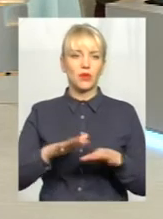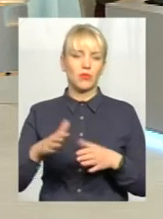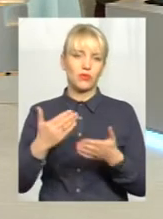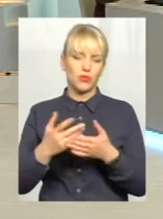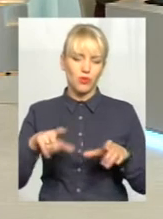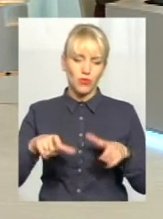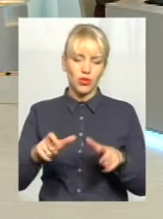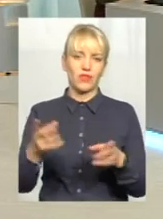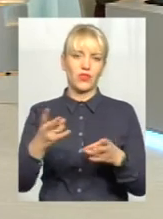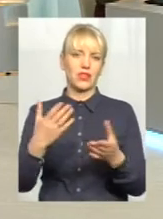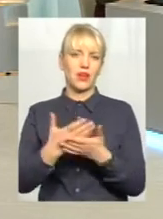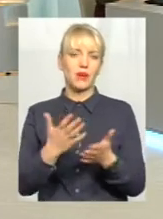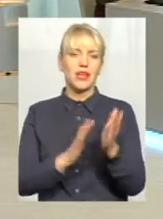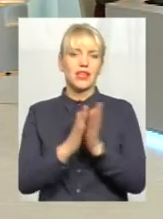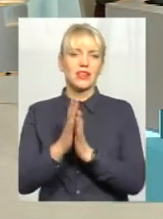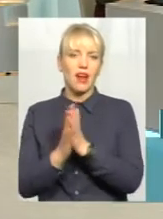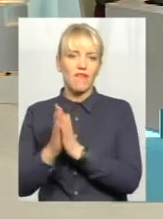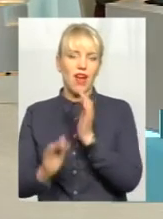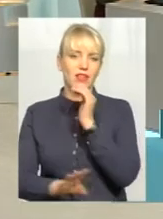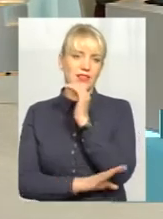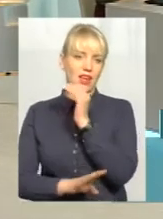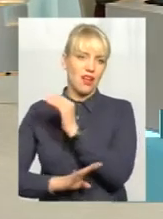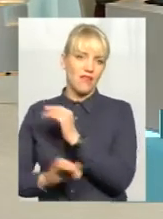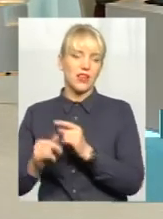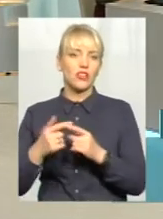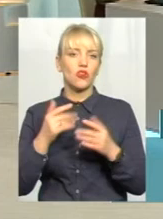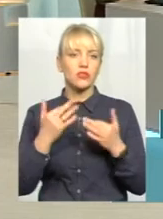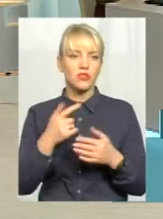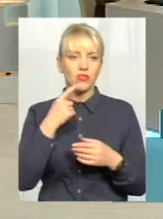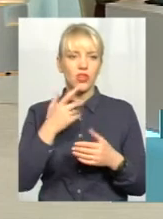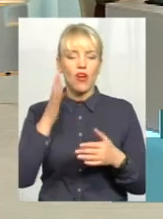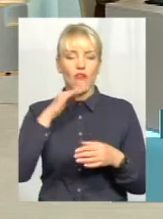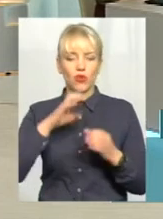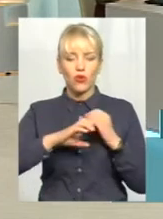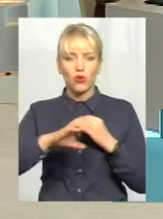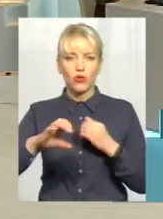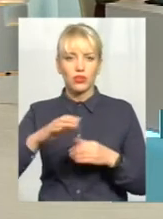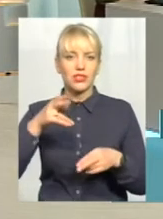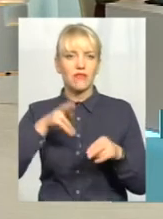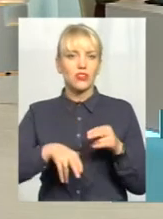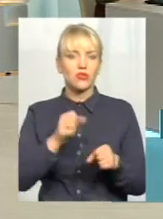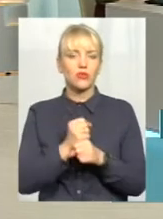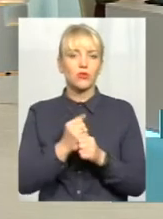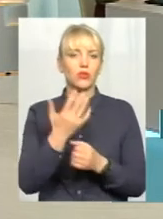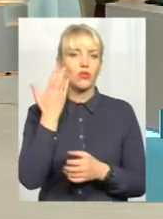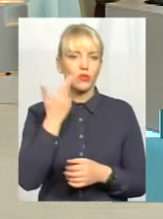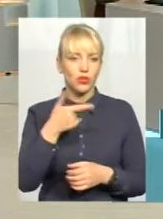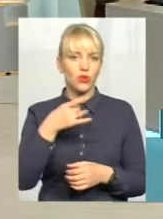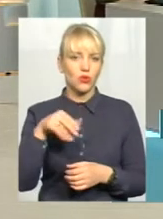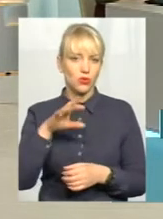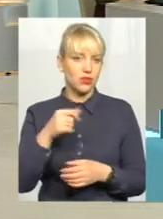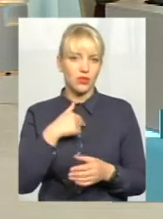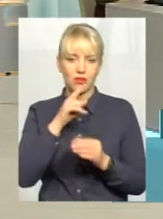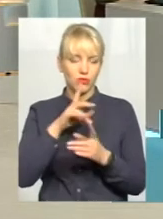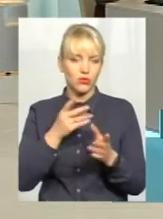бруківка, трава, дерева. Ну, і голова громади сказав, оскільки завершували водогон класти в грудні, то зрозуміло, що я не буду осваївати